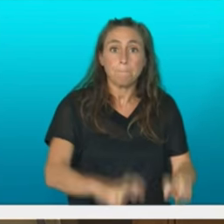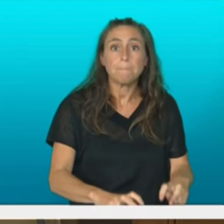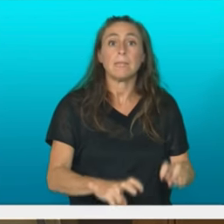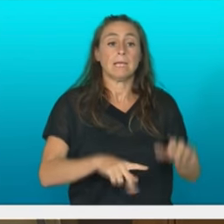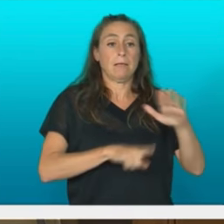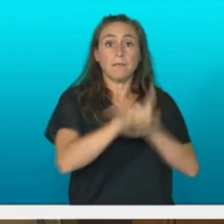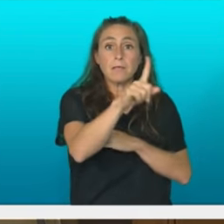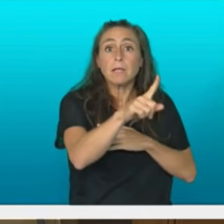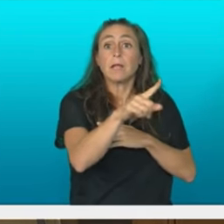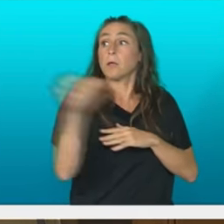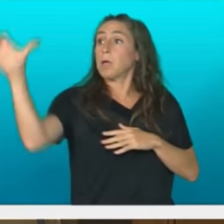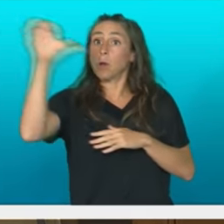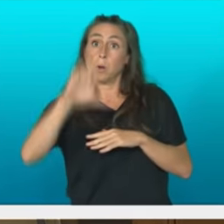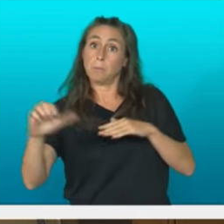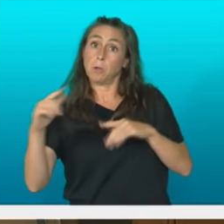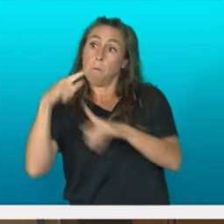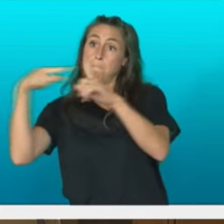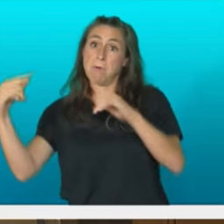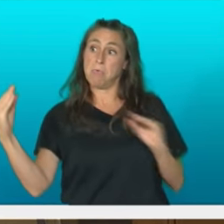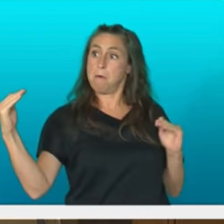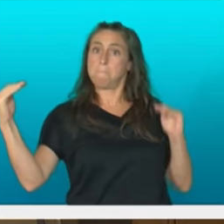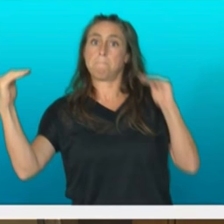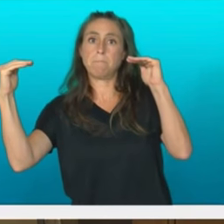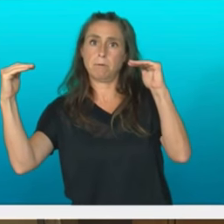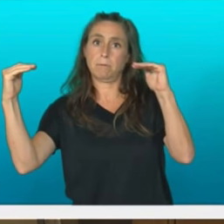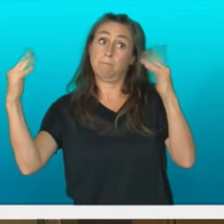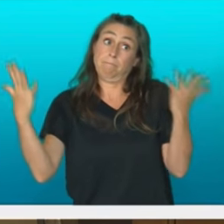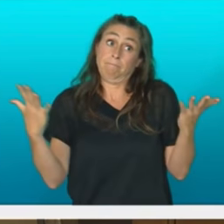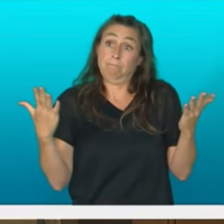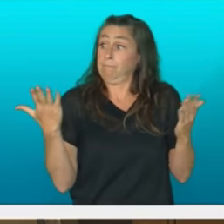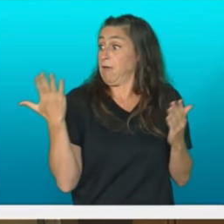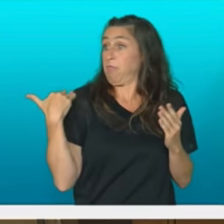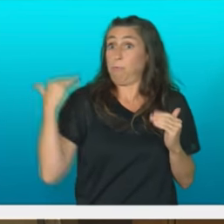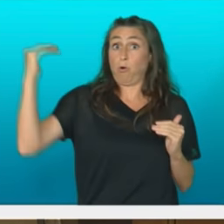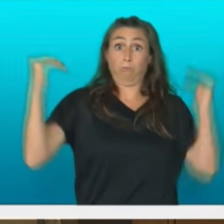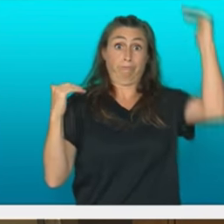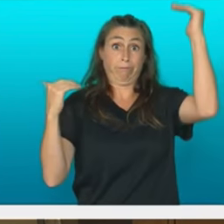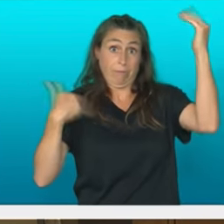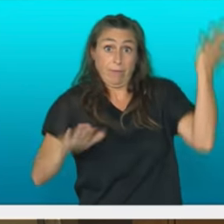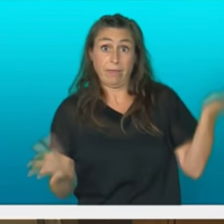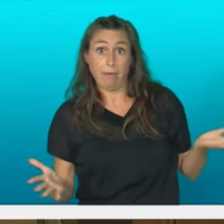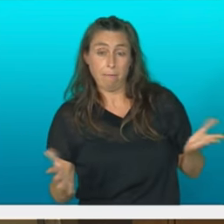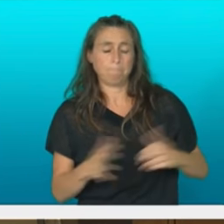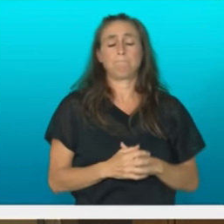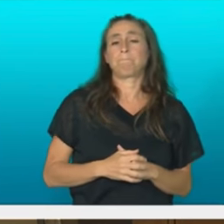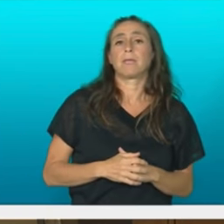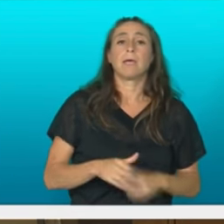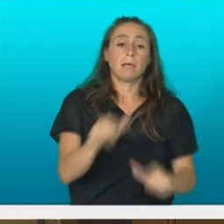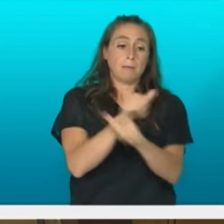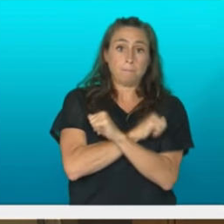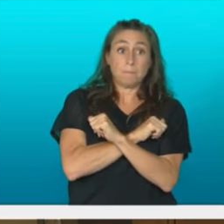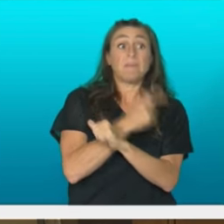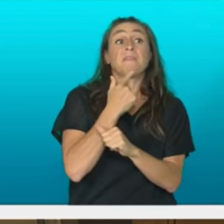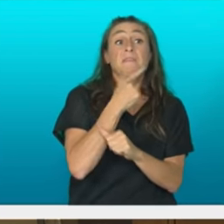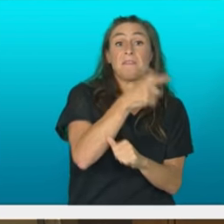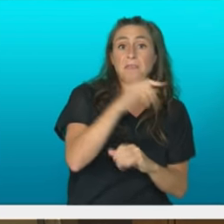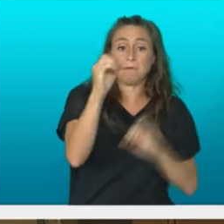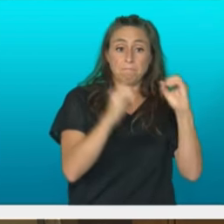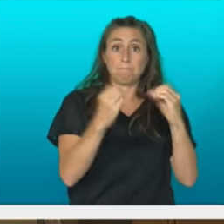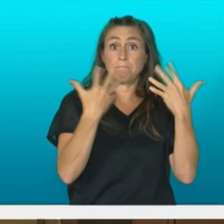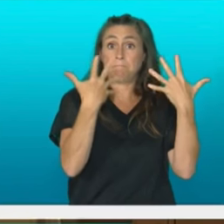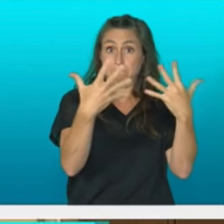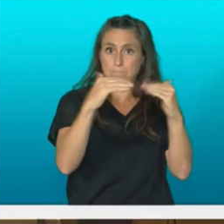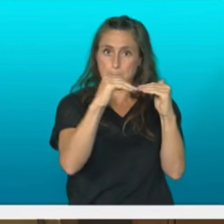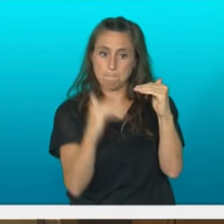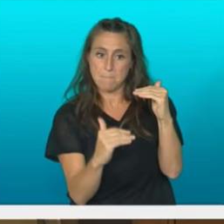batazbesteko ere iristea. Duelagutxi gainetik eundenean. Langabezian, euneko amarreko langatik geistea da